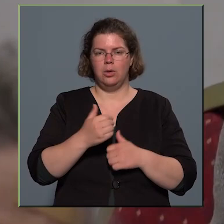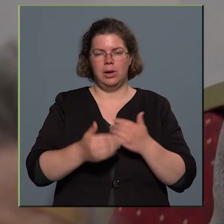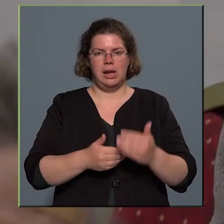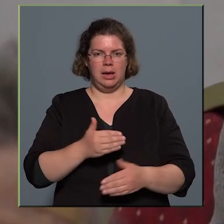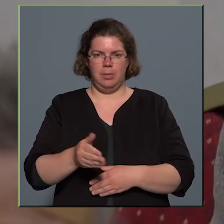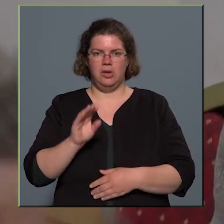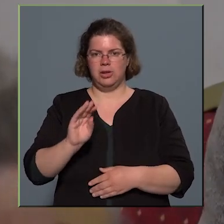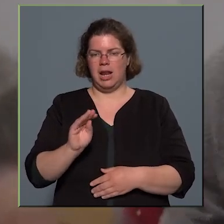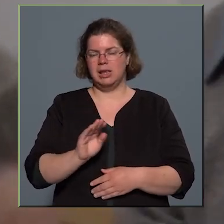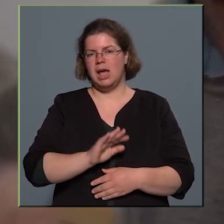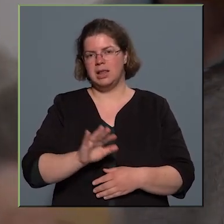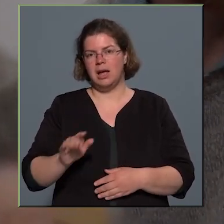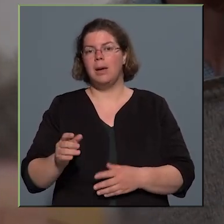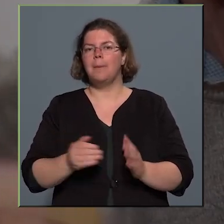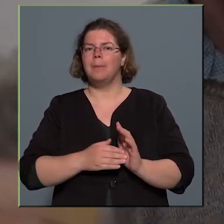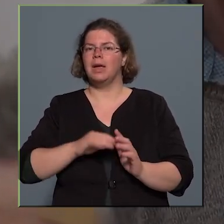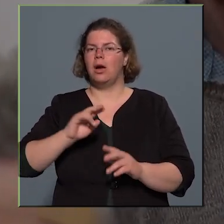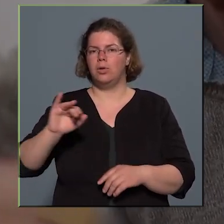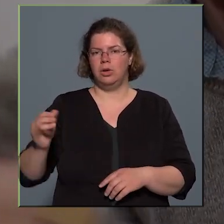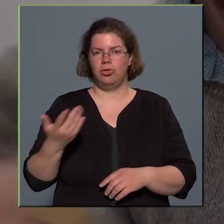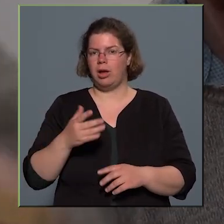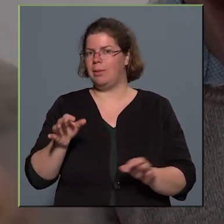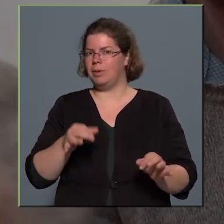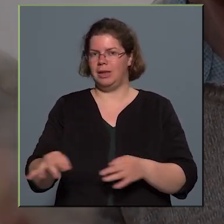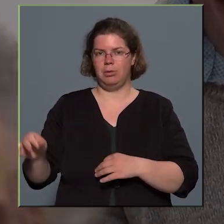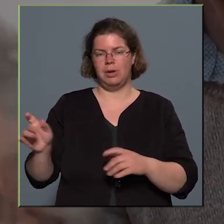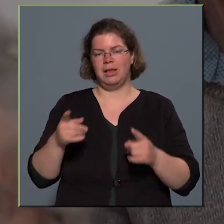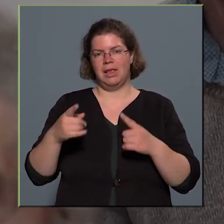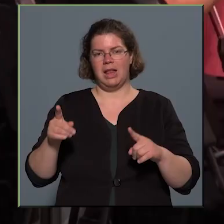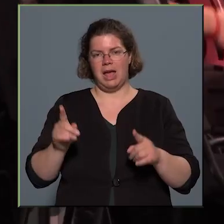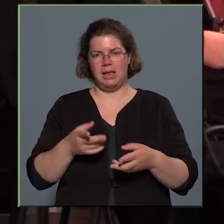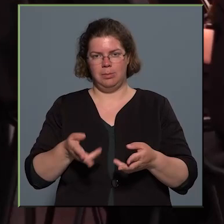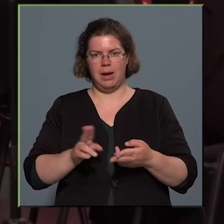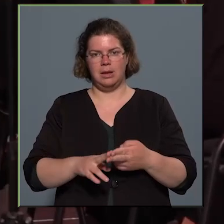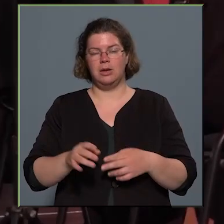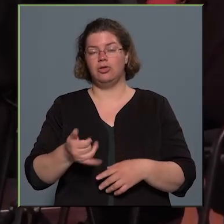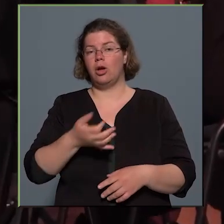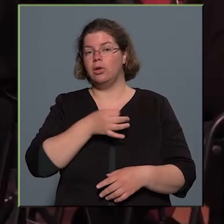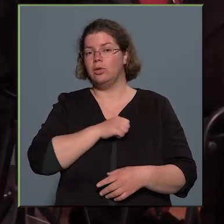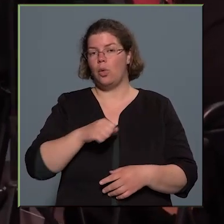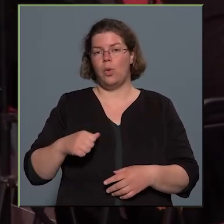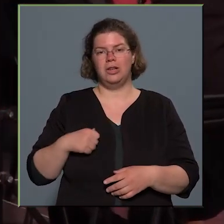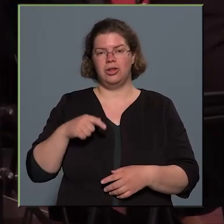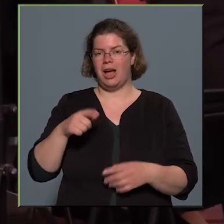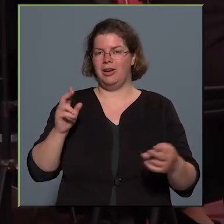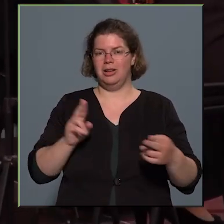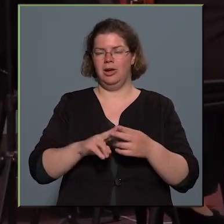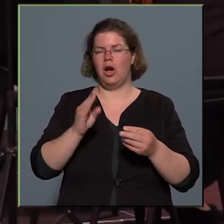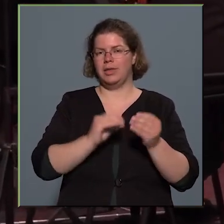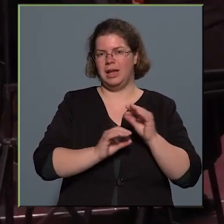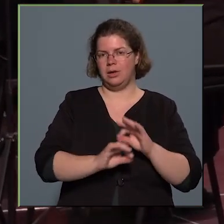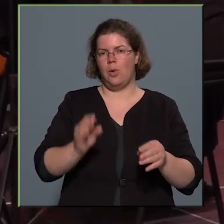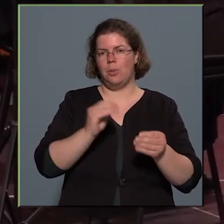jelenthet nekik, még akkor is, hogyha nem készülnek zenei pályára, illetve hogy szólistákkal találkoznak, az pedig azért jó, mert hogy a zene